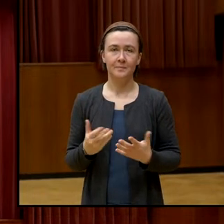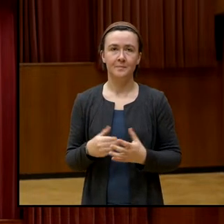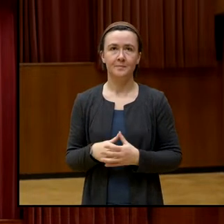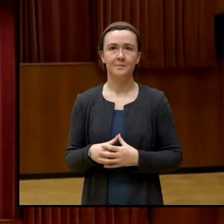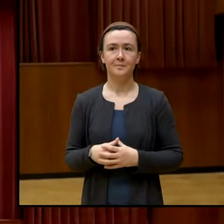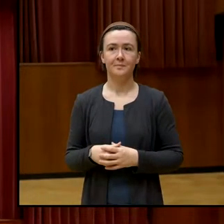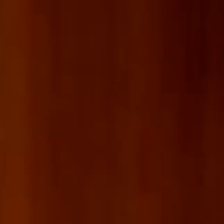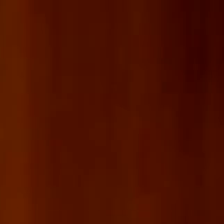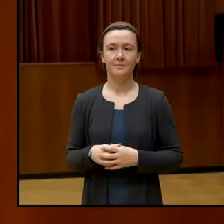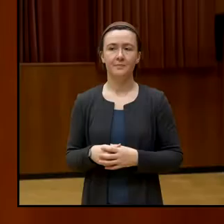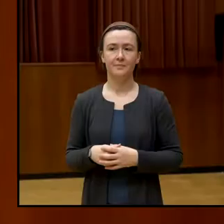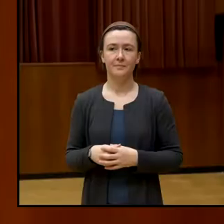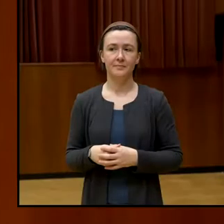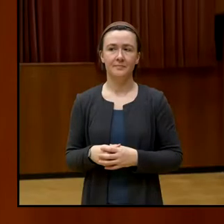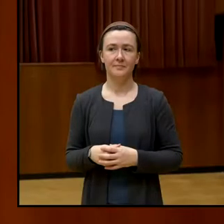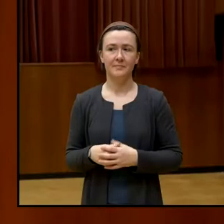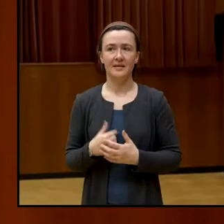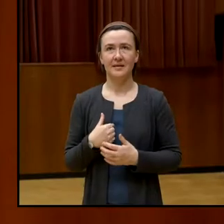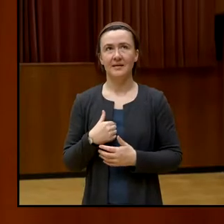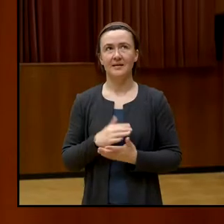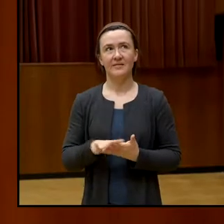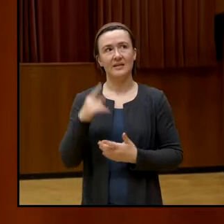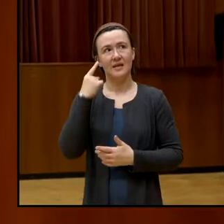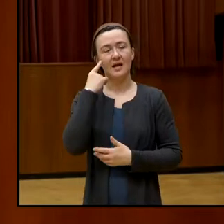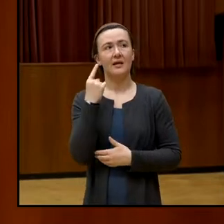Also ich denke mal einfach nur,